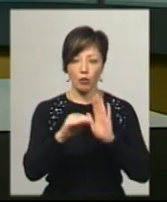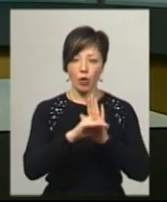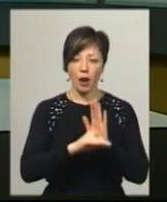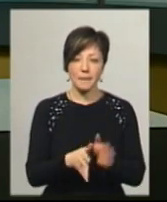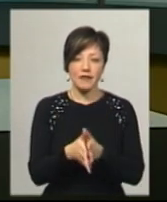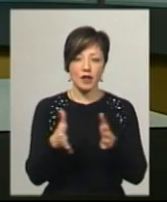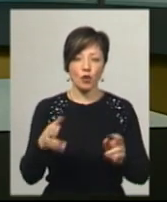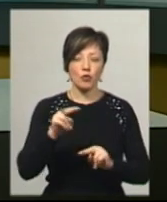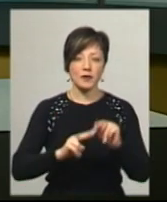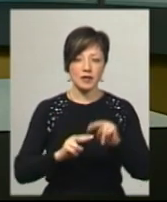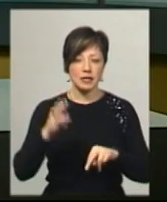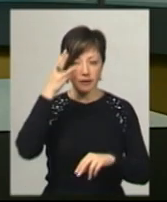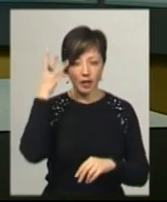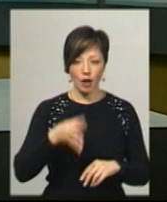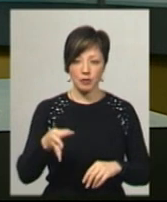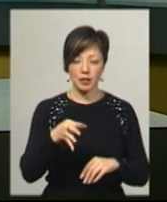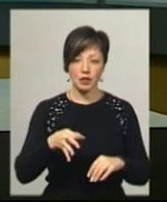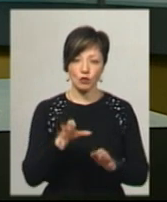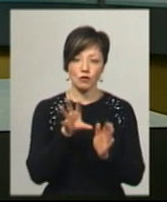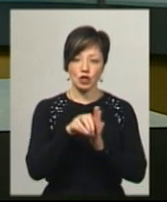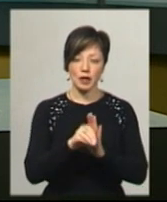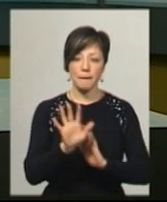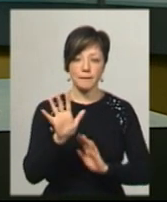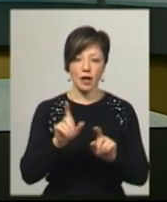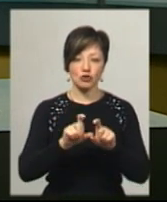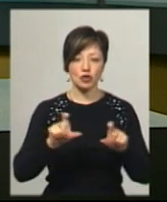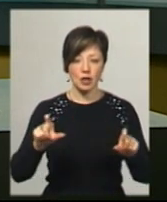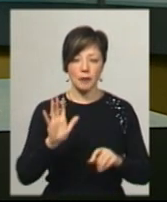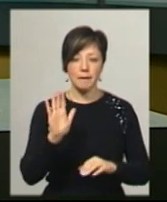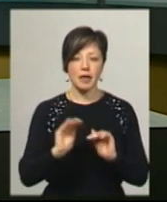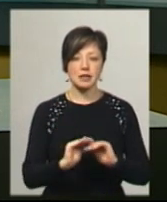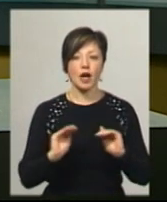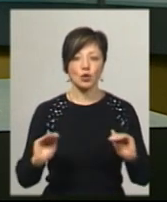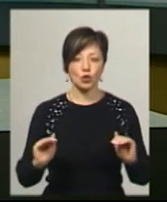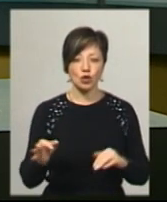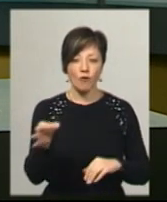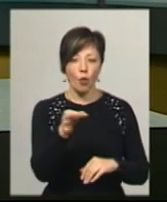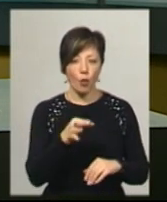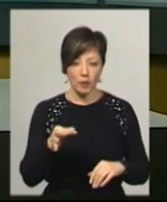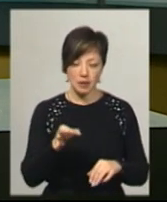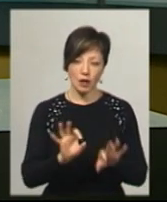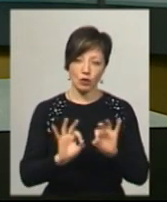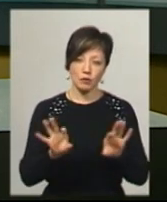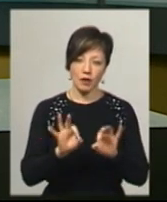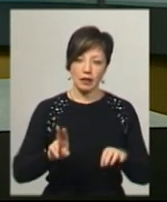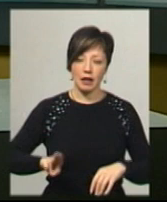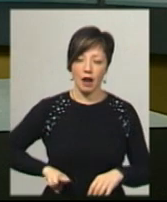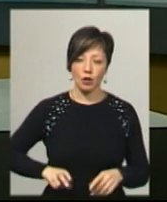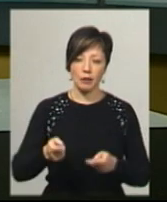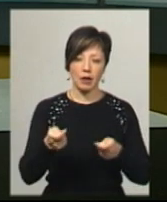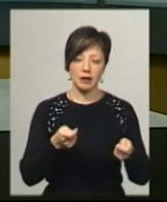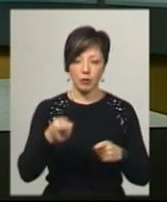великого будівництва на Хмельниччині загалом увійшли 5 шкіл та 5 садочків області. Про це Суспільному розповів директор